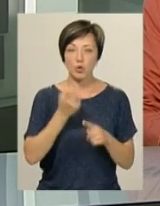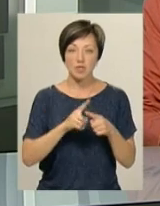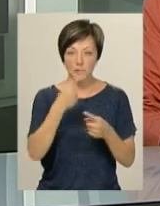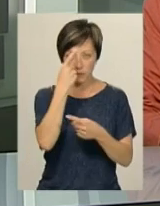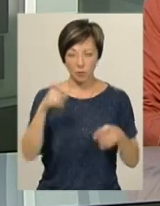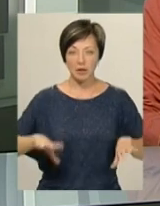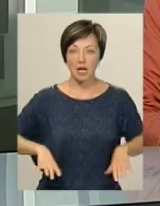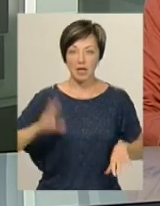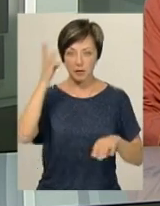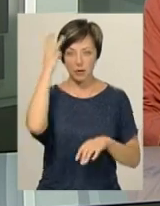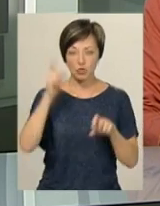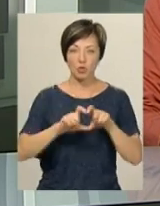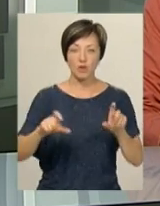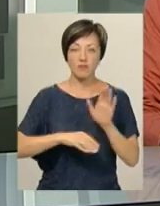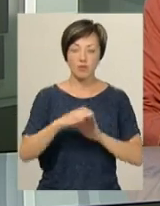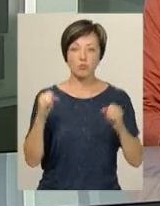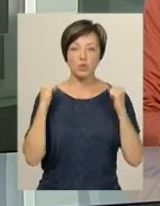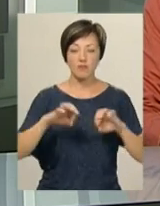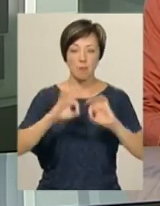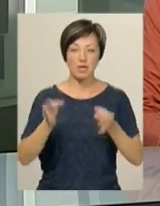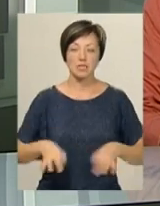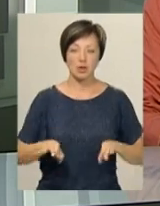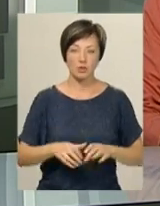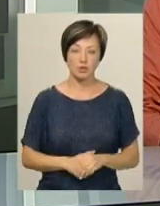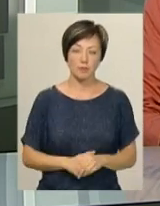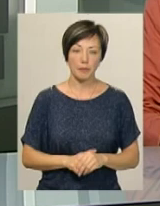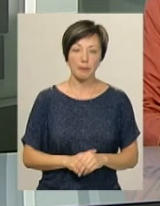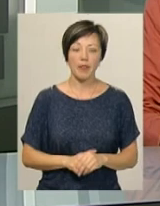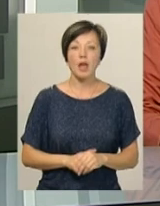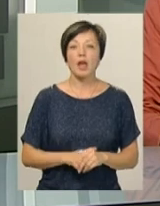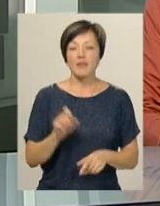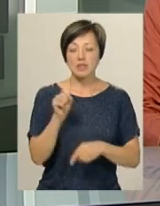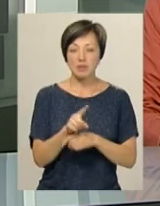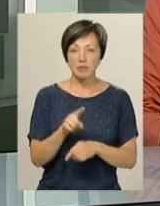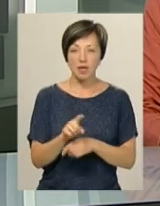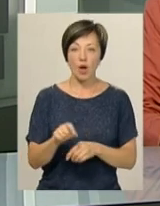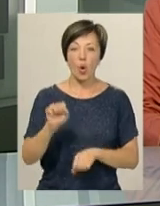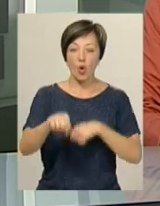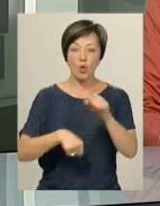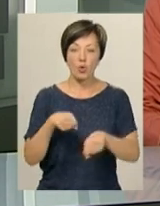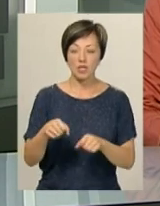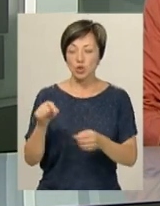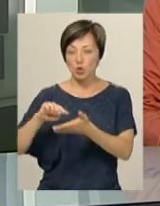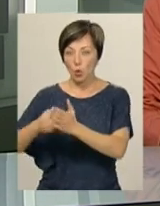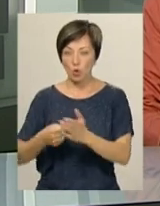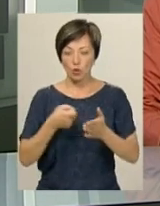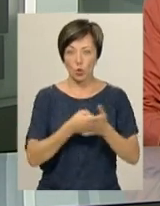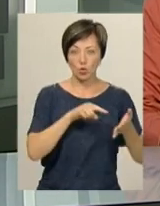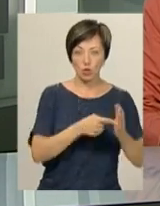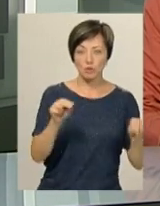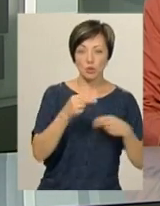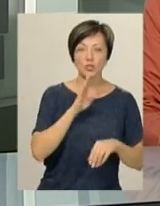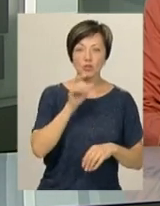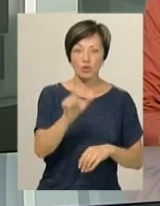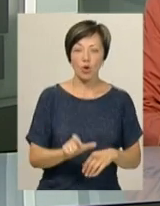повідомив тренер Хмельницької школи вищої спортивної майстерності Анатолій Білик. У дисципліні «Кросс-кантрі» з точки в точку чемпіонкою серед жінок